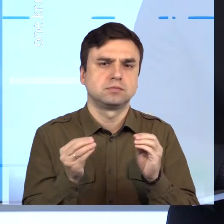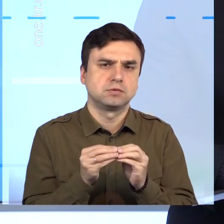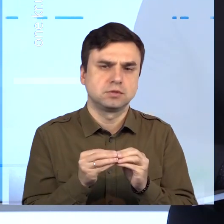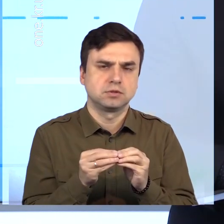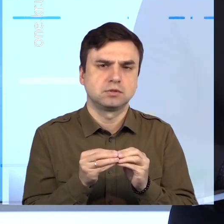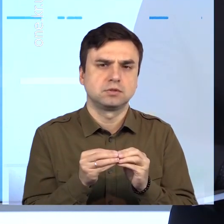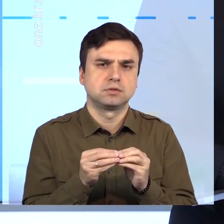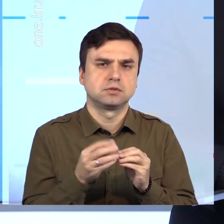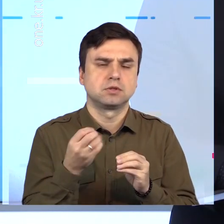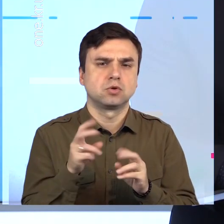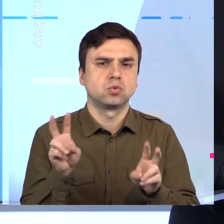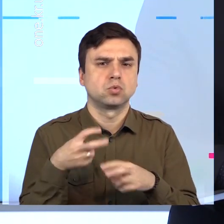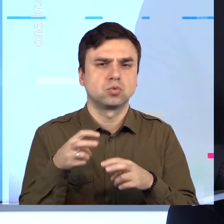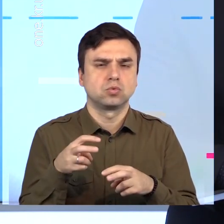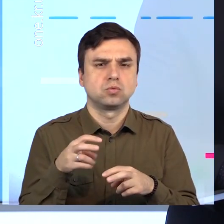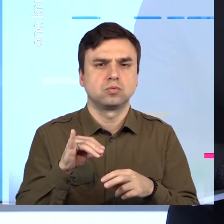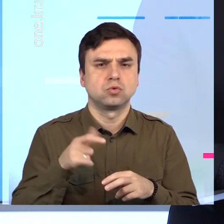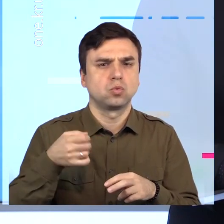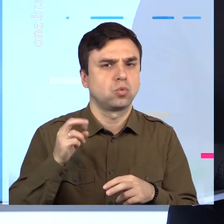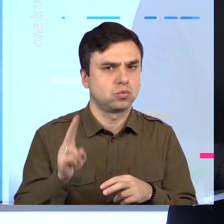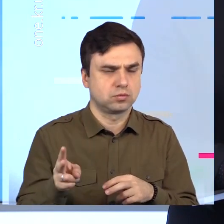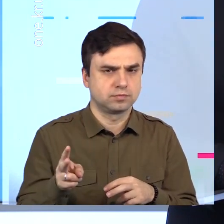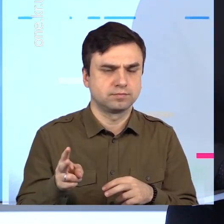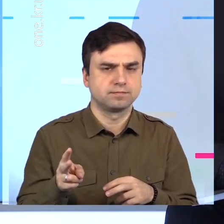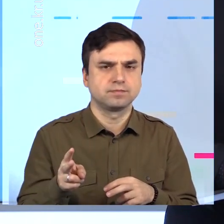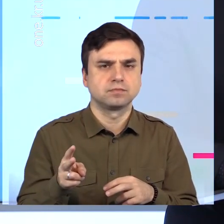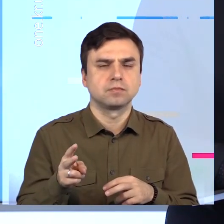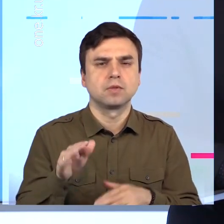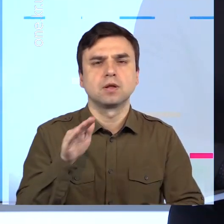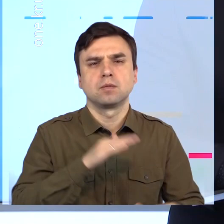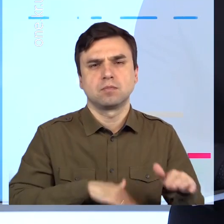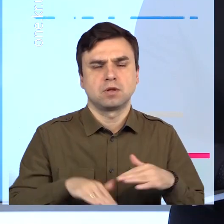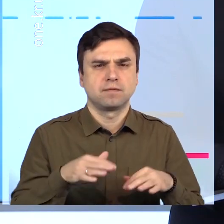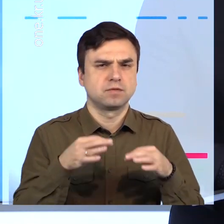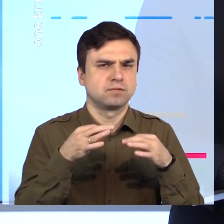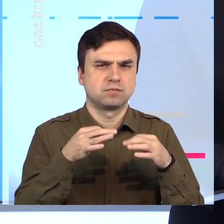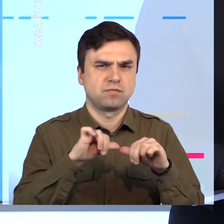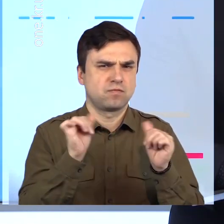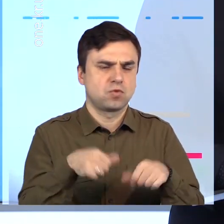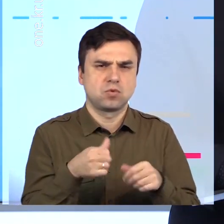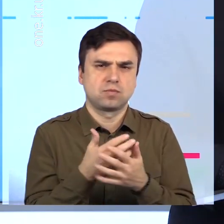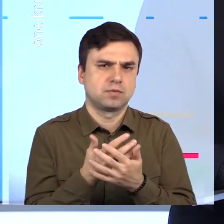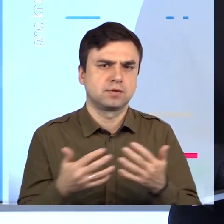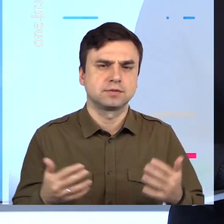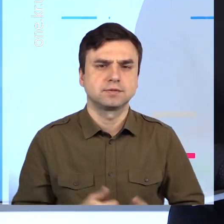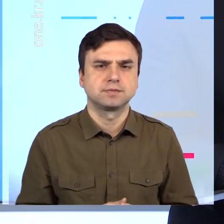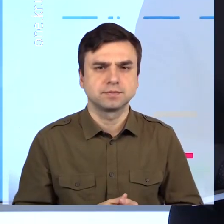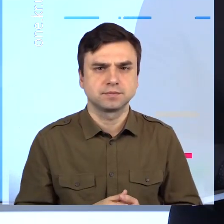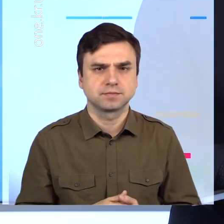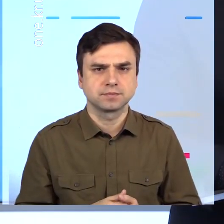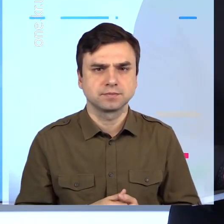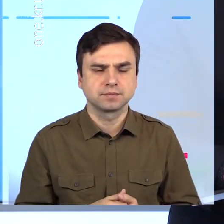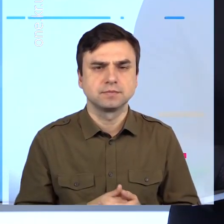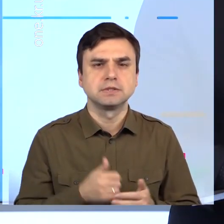7, 10 та клубу Південний ГЗК. Спортсмени плавали вільним стилем, дельфіном, брасом та комплексним